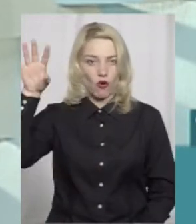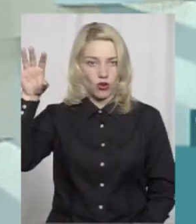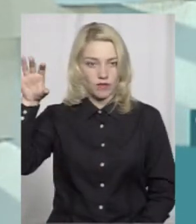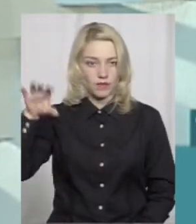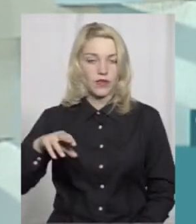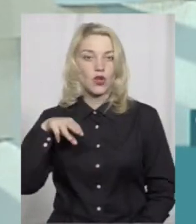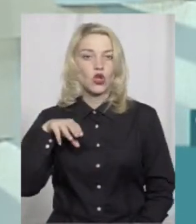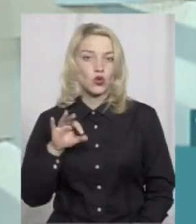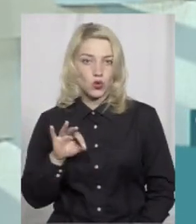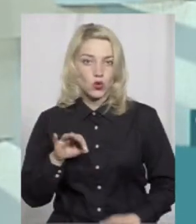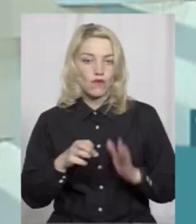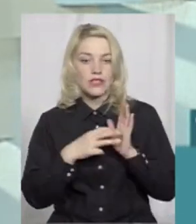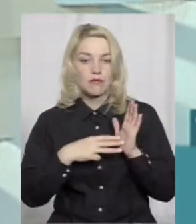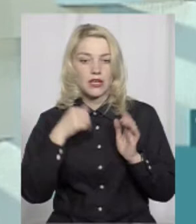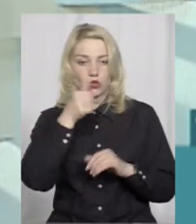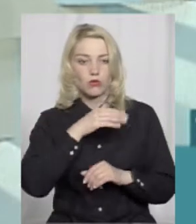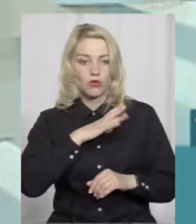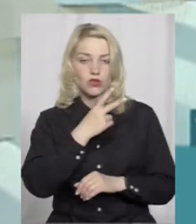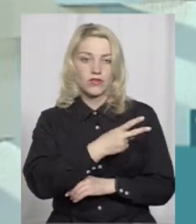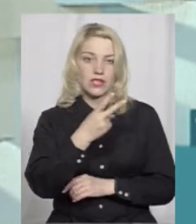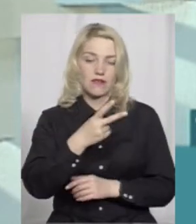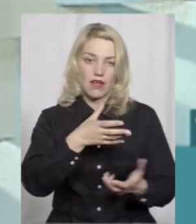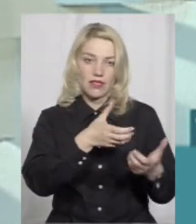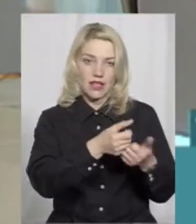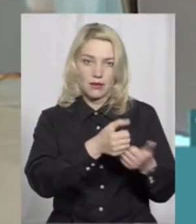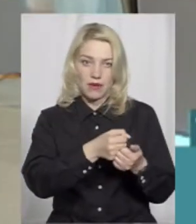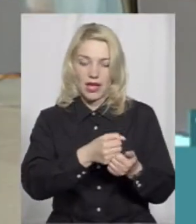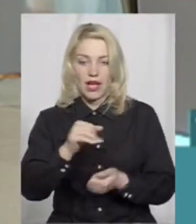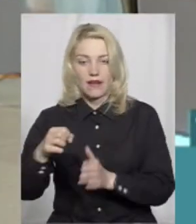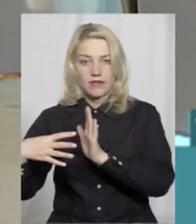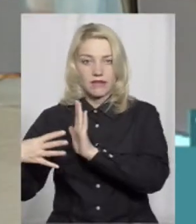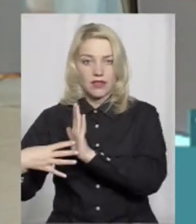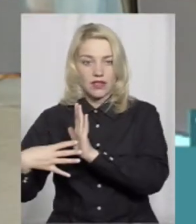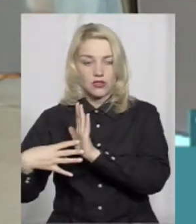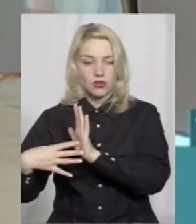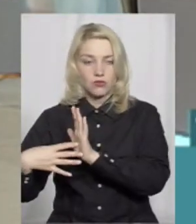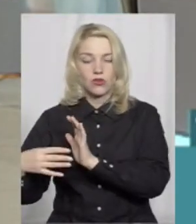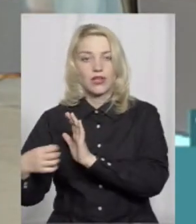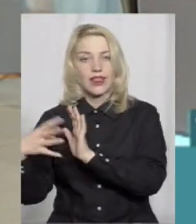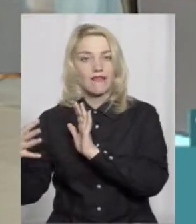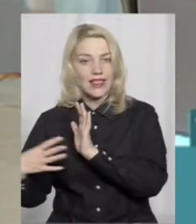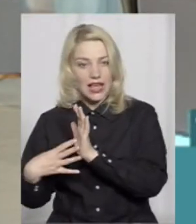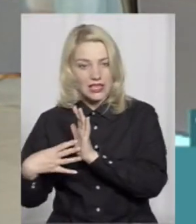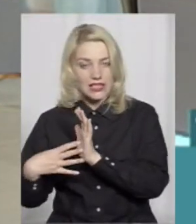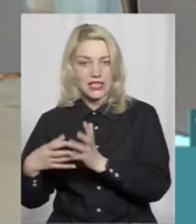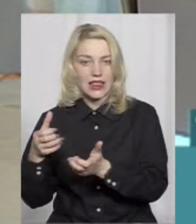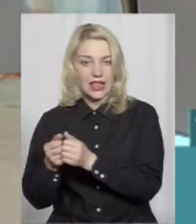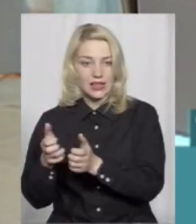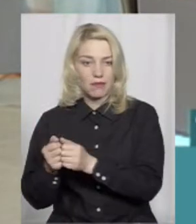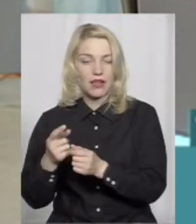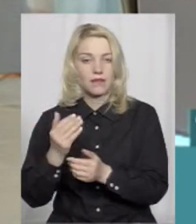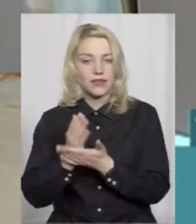світофором, то в 2018 році було 22 ДТП, у 2019 році, у нас 19 ДТП. Тобто, таке, як нелишке